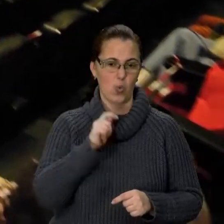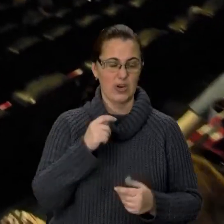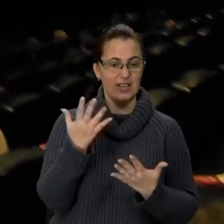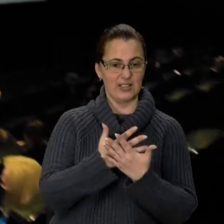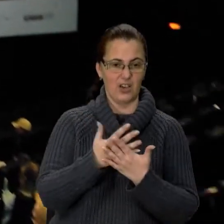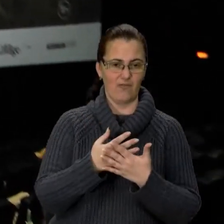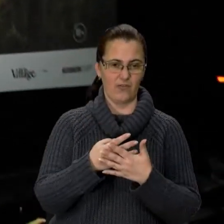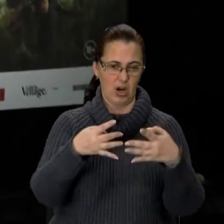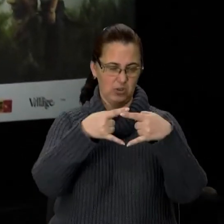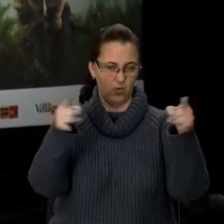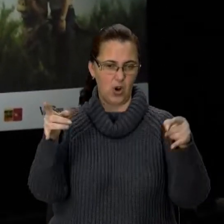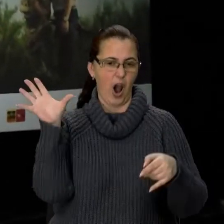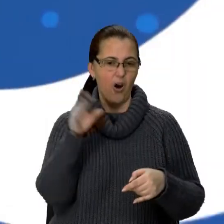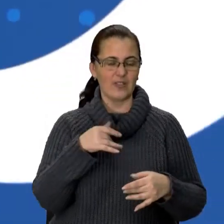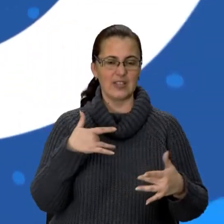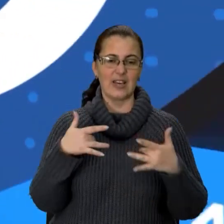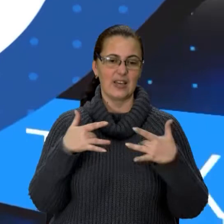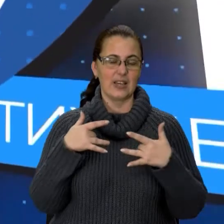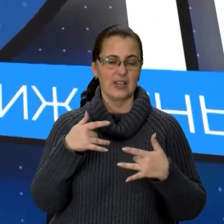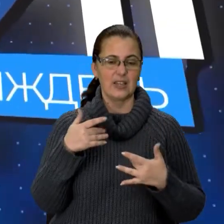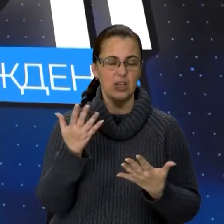екрані у всіх кінотеатрах країни.